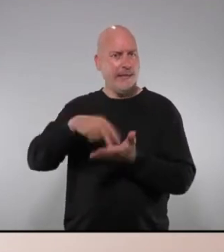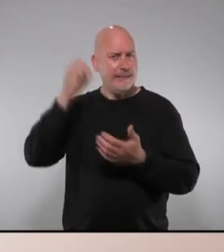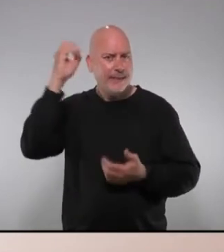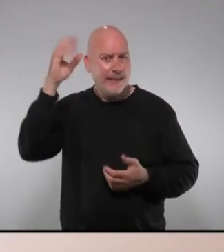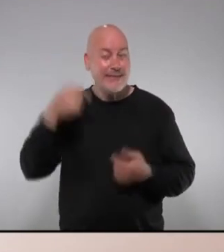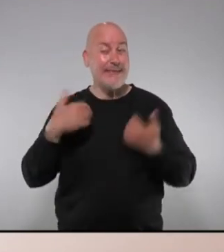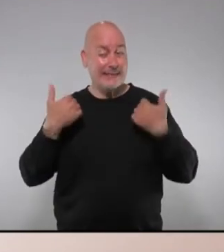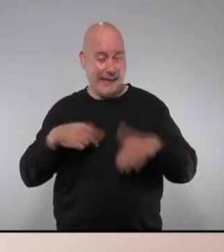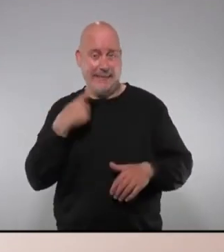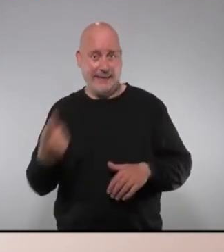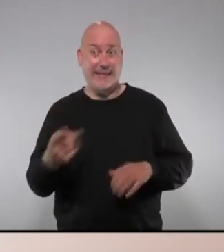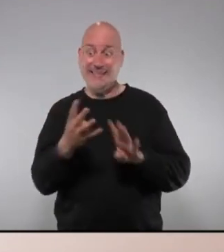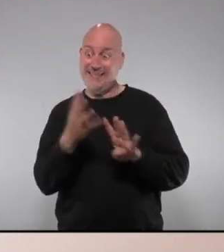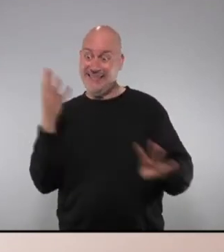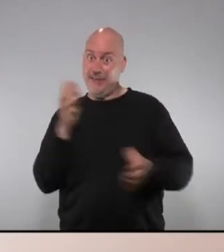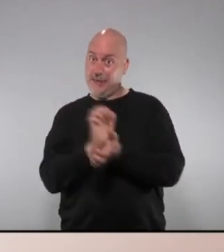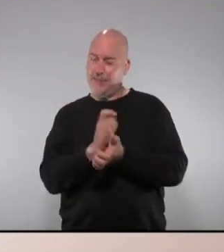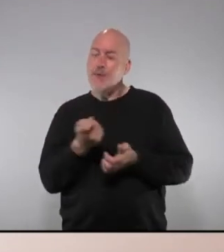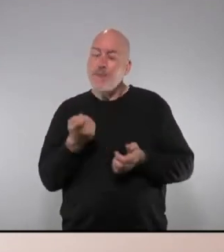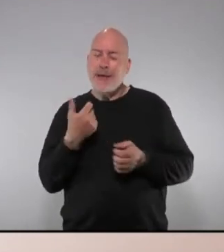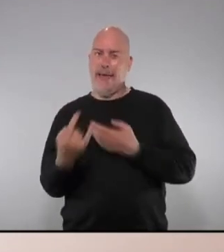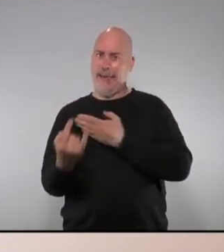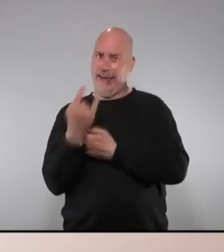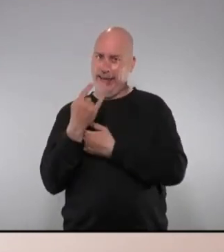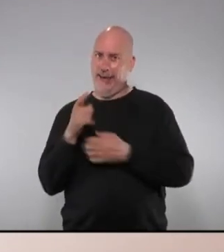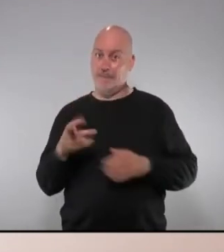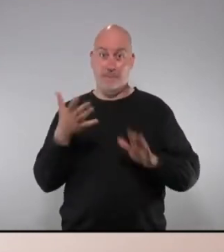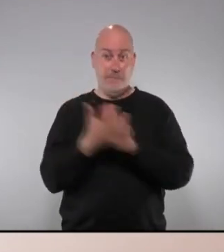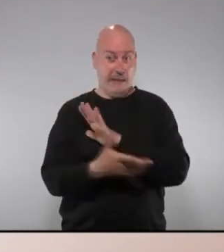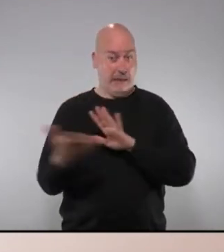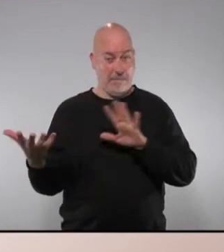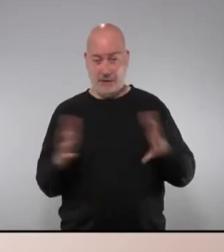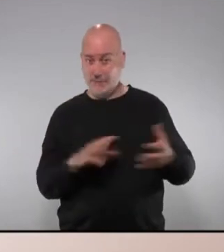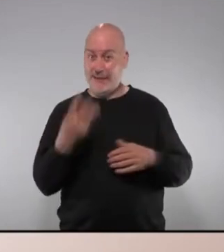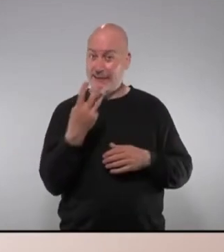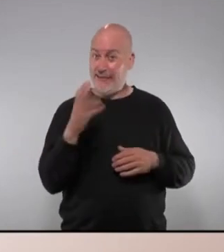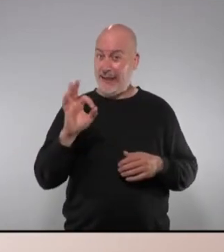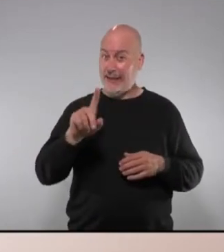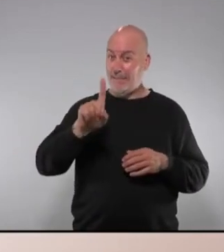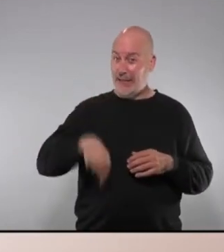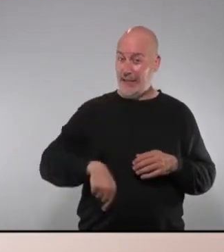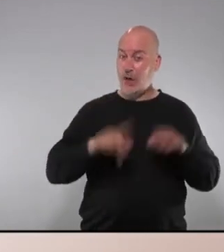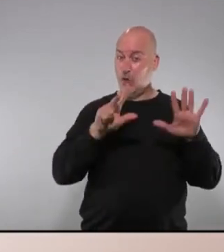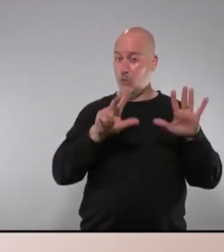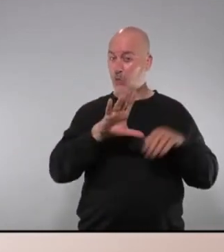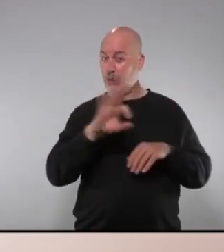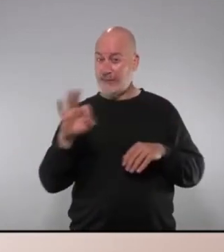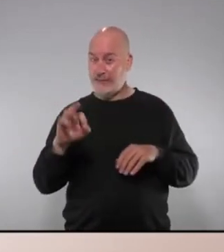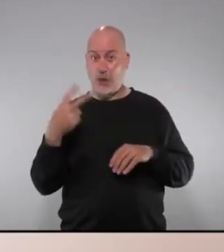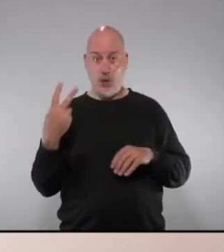de vegades són una mica enganyoses en aquests moments calculem que tenim 30.802